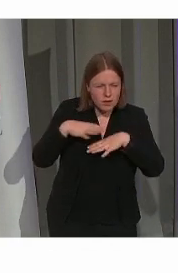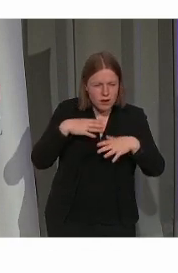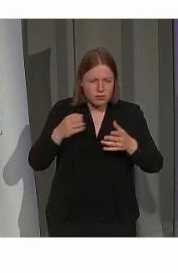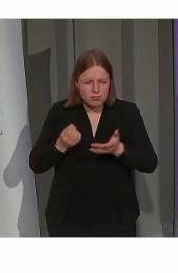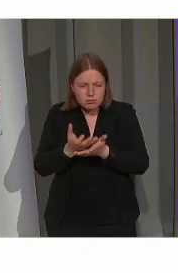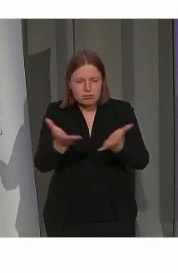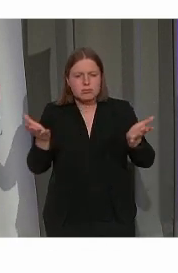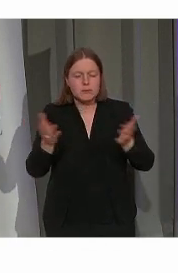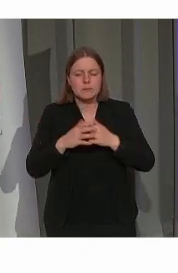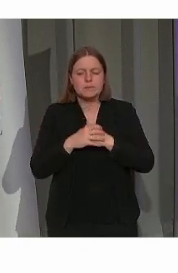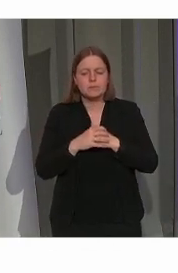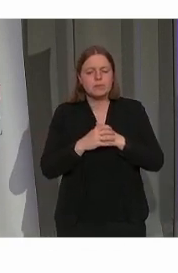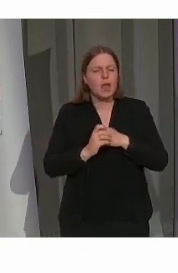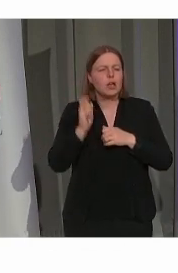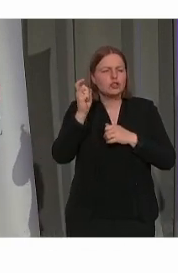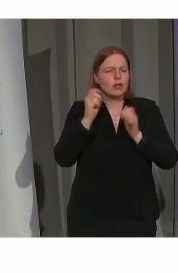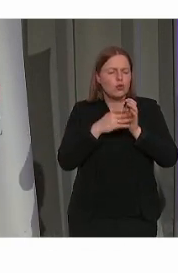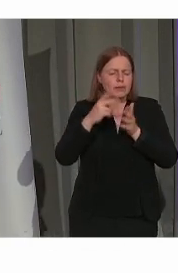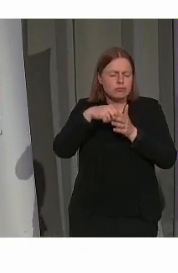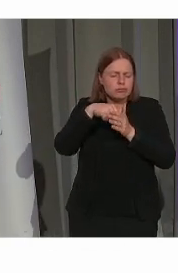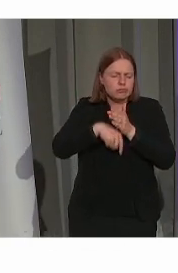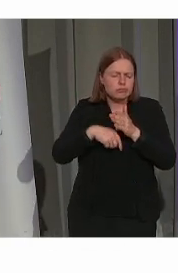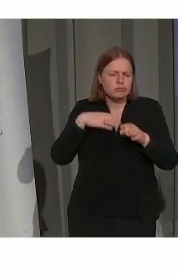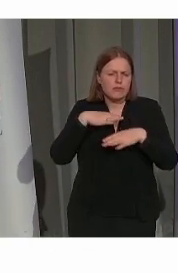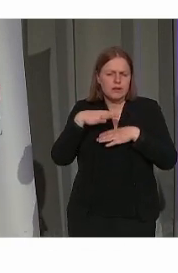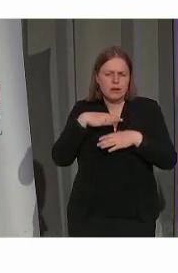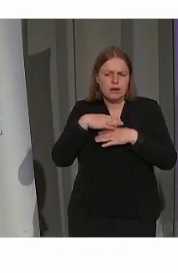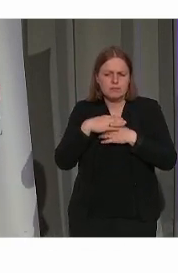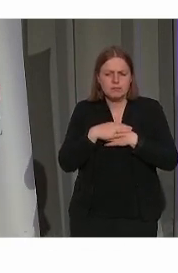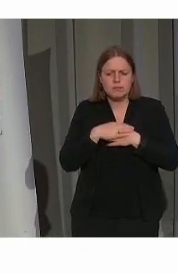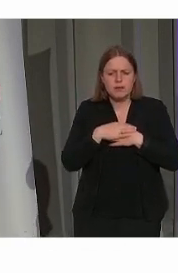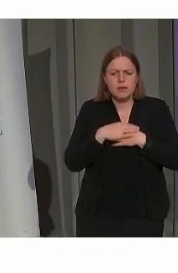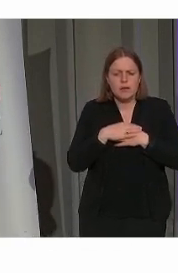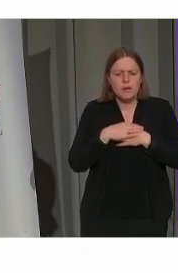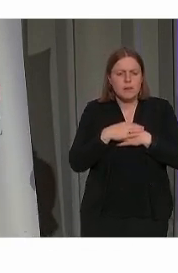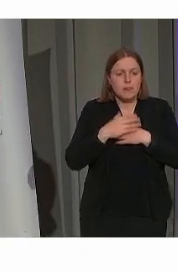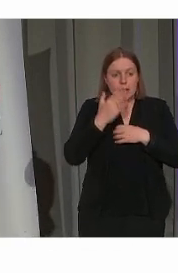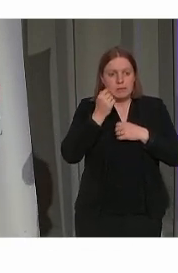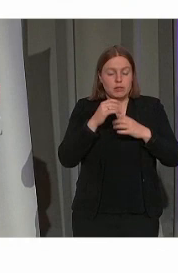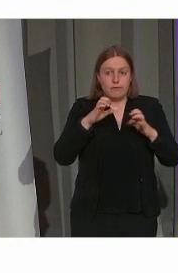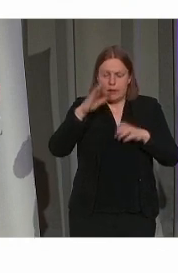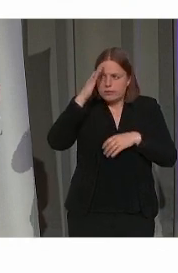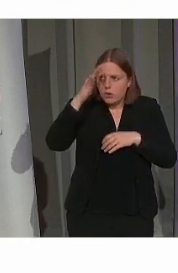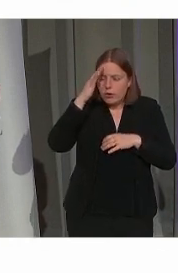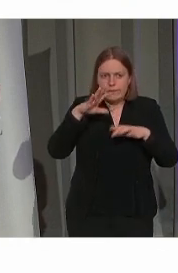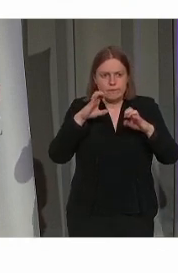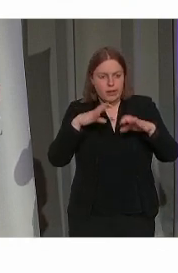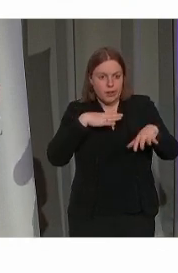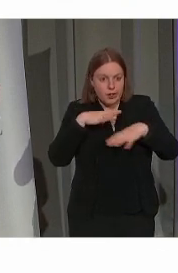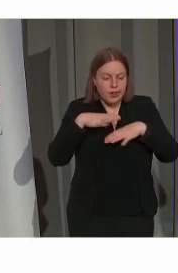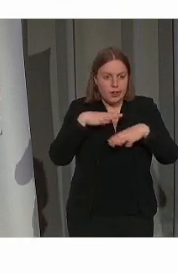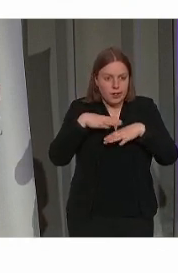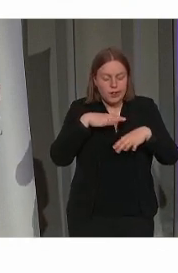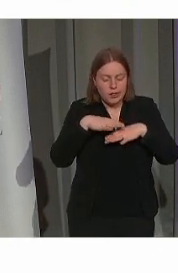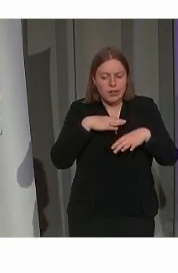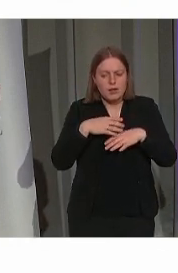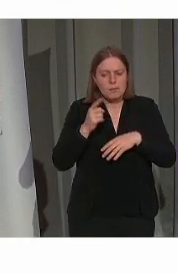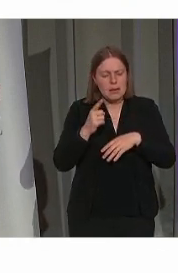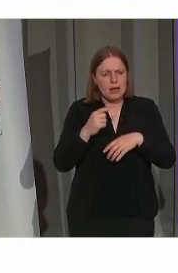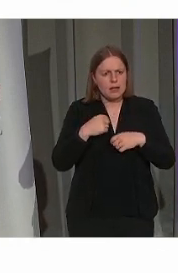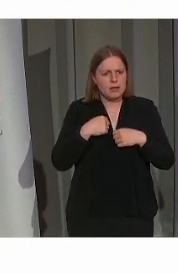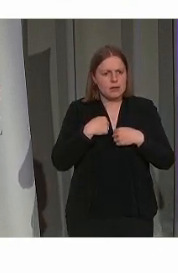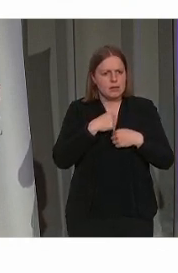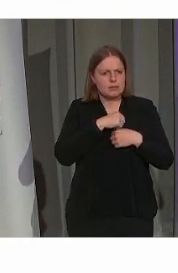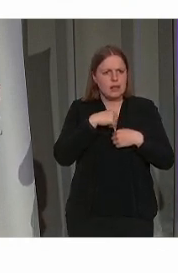Daar kom ik subiet nog op terug. En op zich is dat wel een hele belangrijke. Het lijkt op zich een lange inleiding met heel veel theorie. Maar daarin zitten, in mijn gedacht